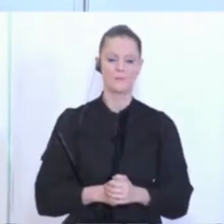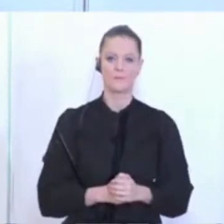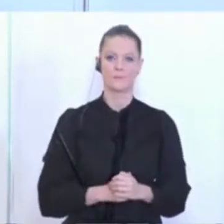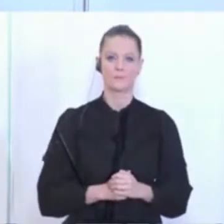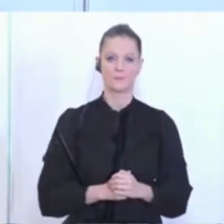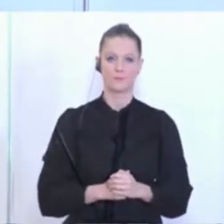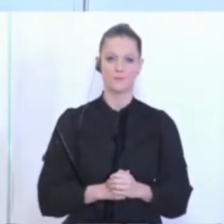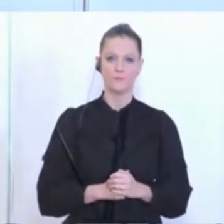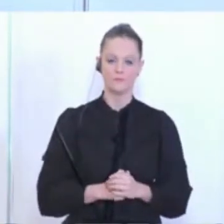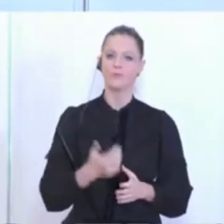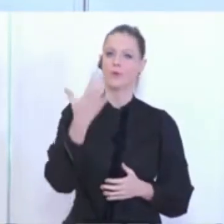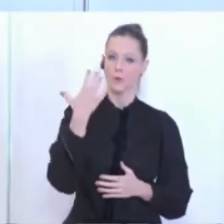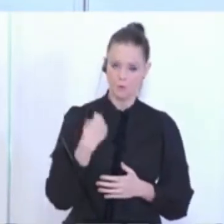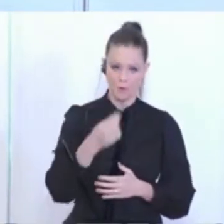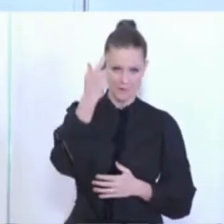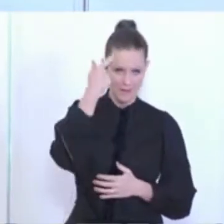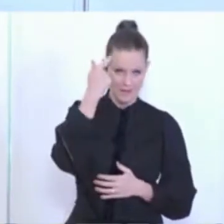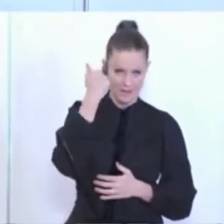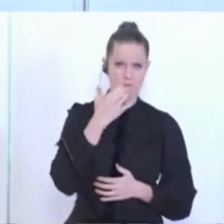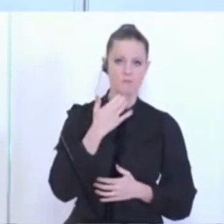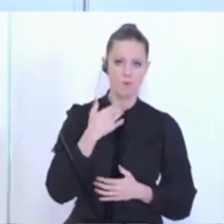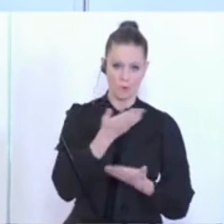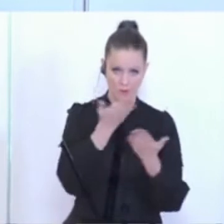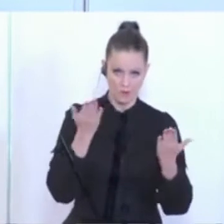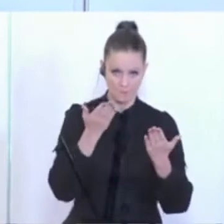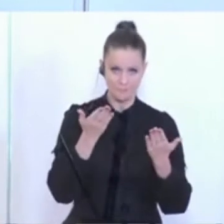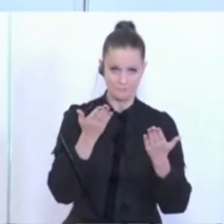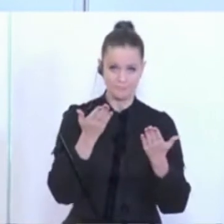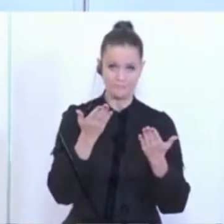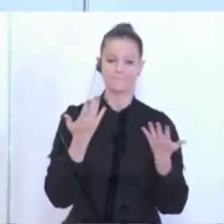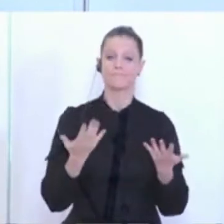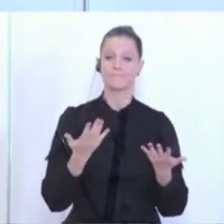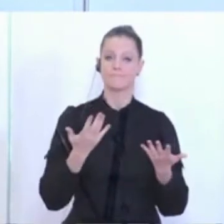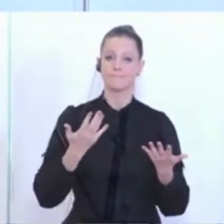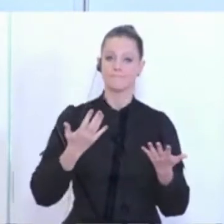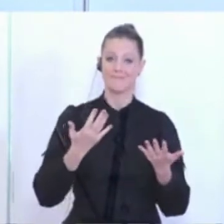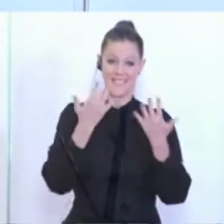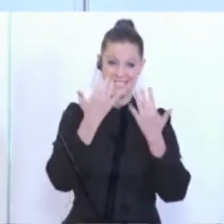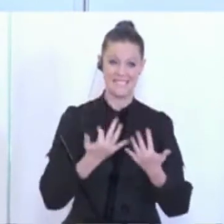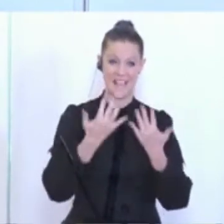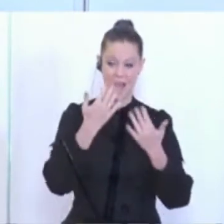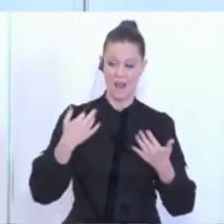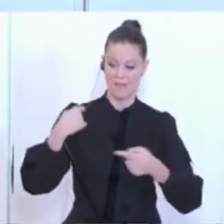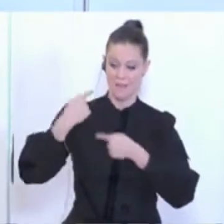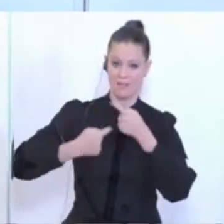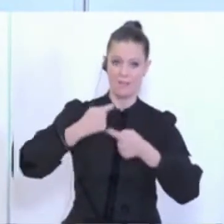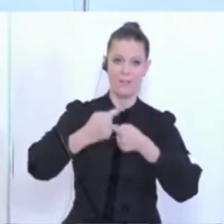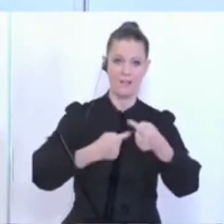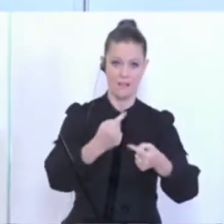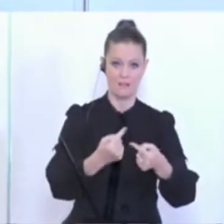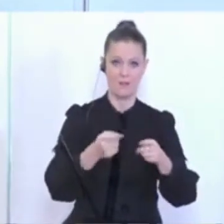noch einmal in Erinnerung gerufen, die Entwicklung der Zahlen und der